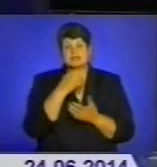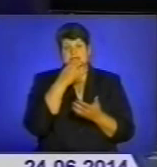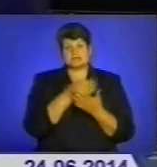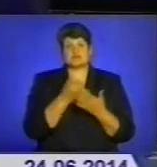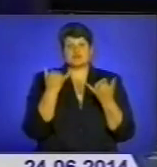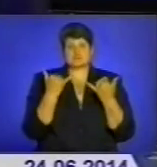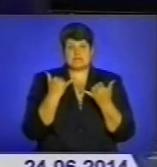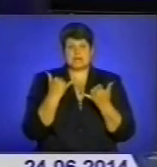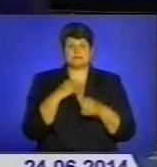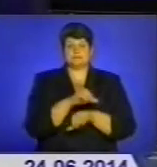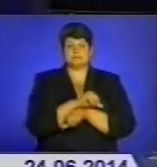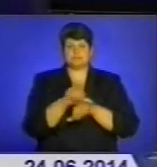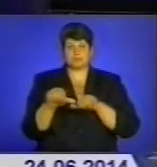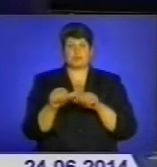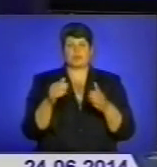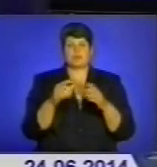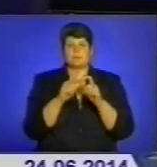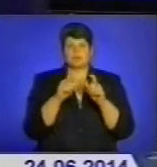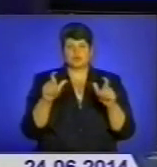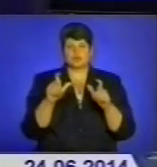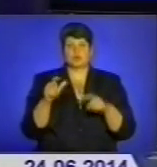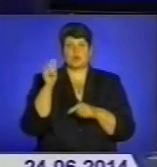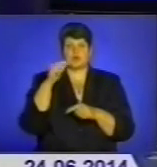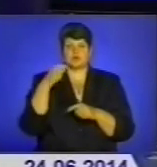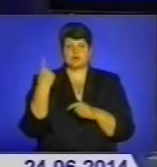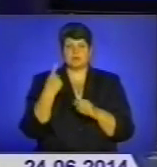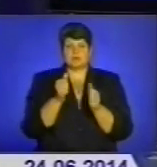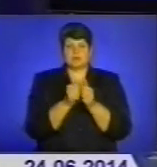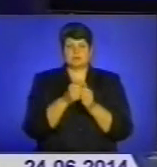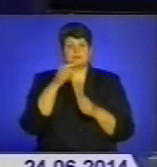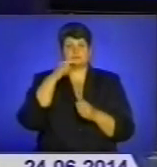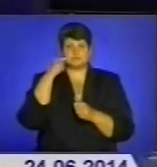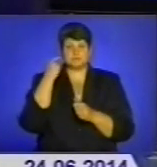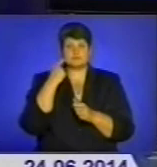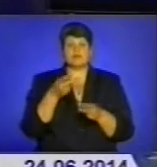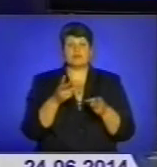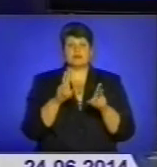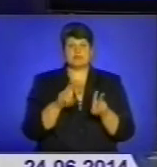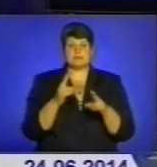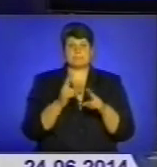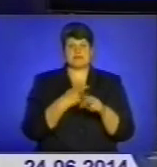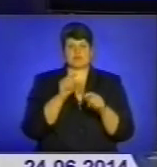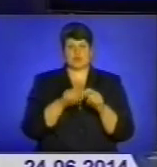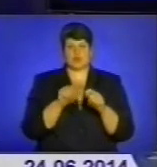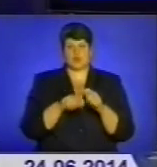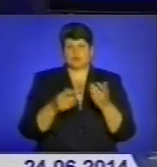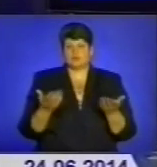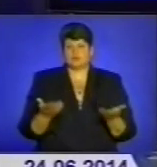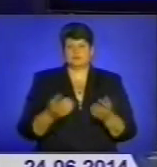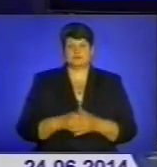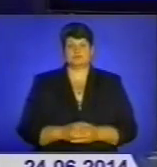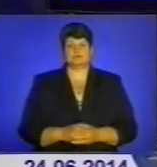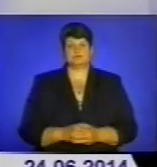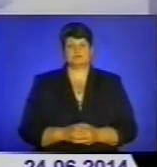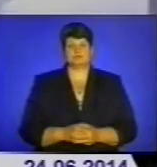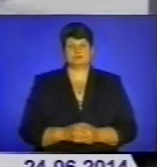прикордонний пункт Ізварине Луганської області на кордоні з Російською Федерацією залишається без контролю, повідомляє УНИАН.